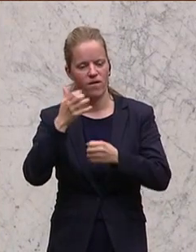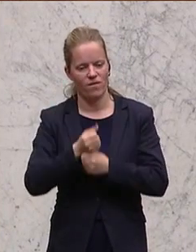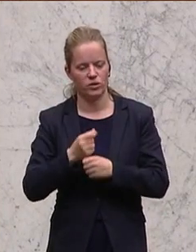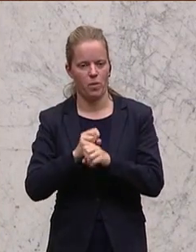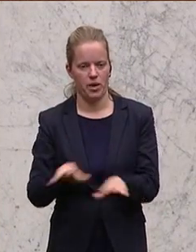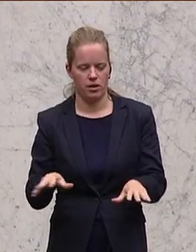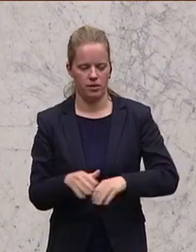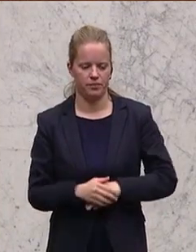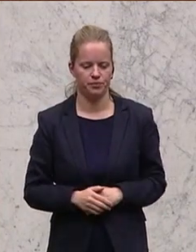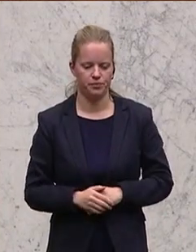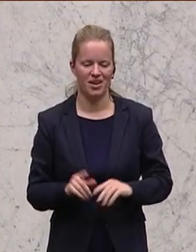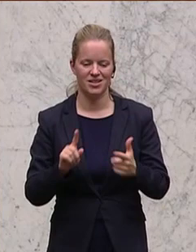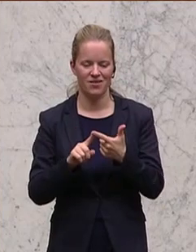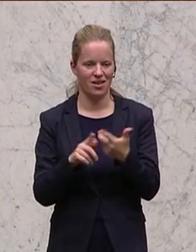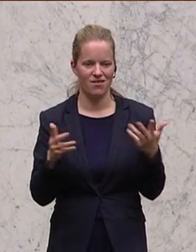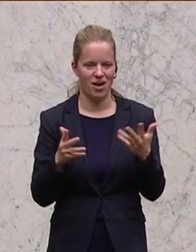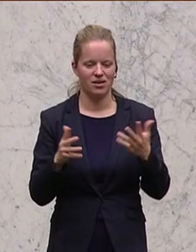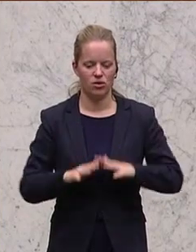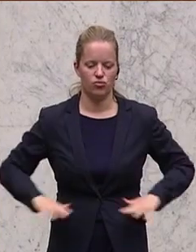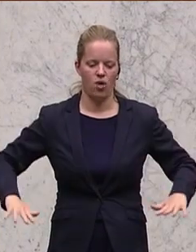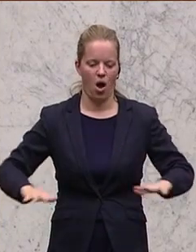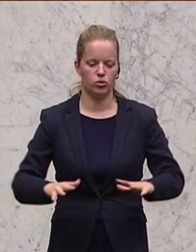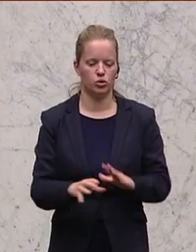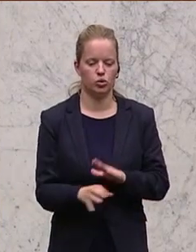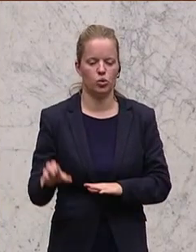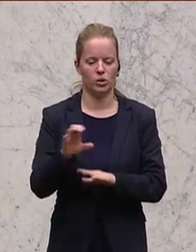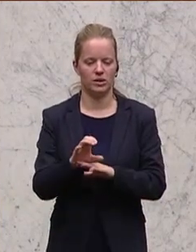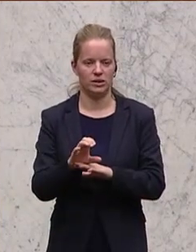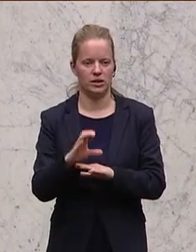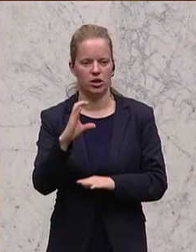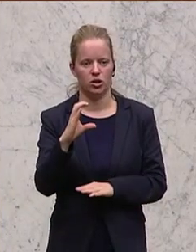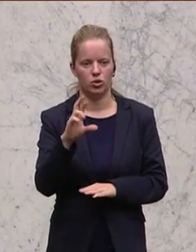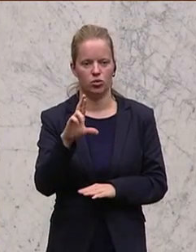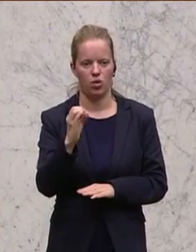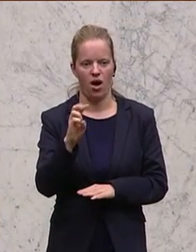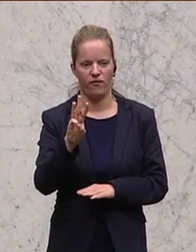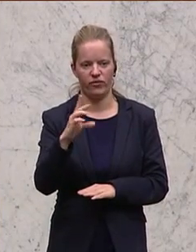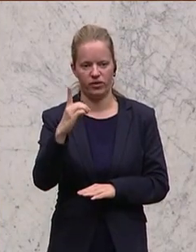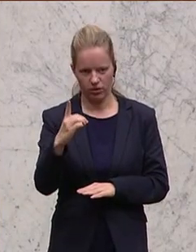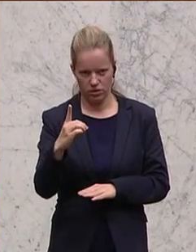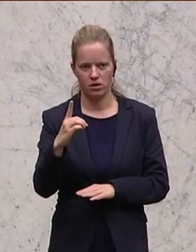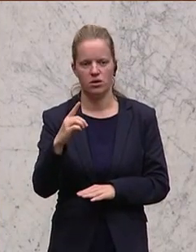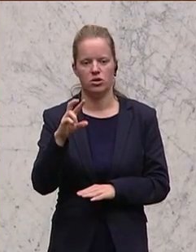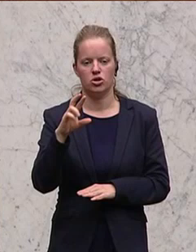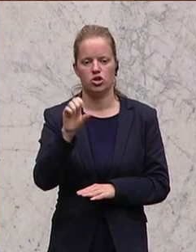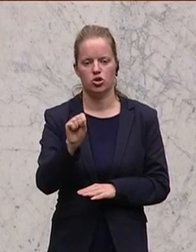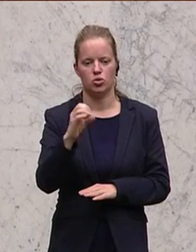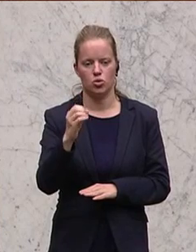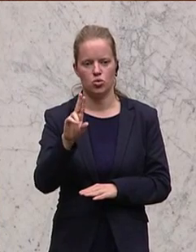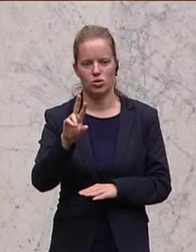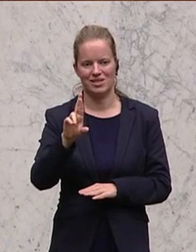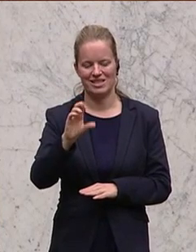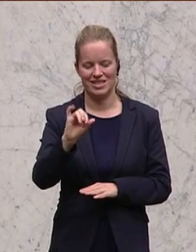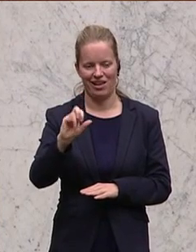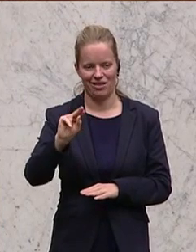betrifft das Crowdsourcing. Crowdsourcing gibt es in Beispiele in Kroatien und in Finnland. Wir haben